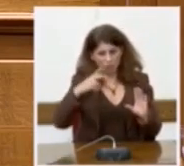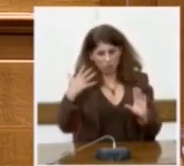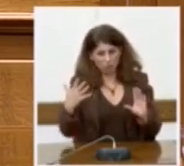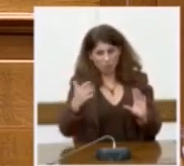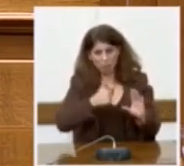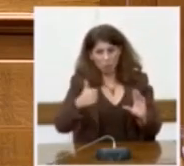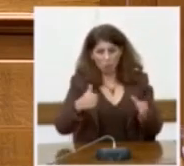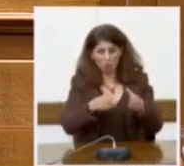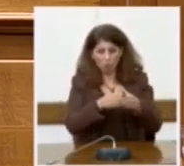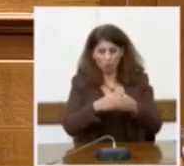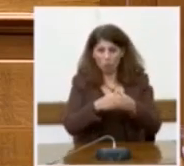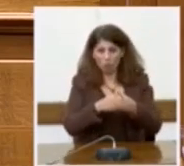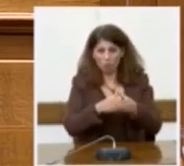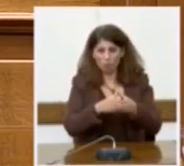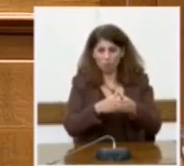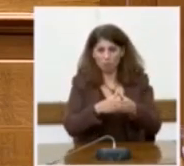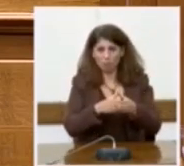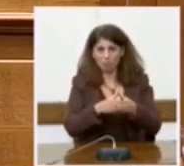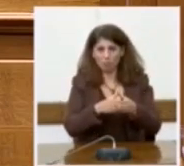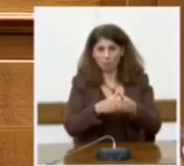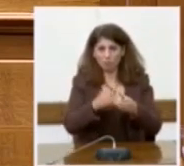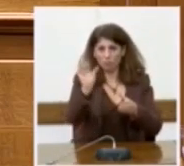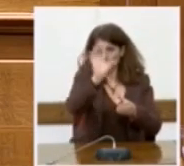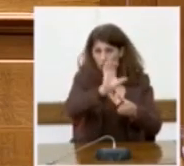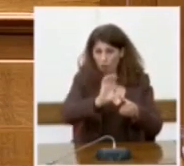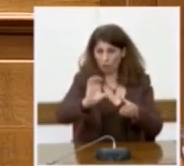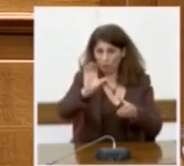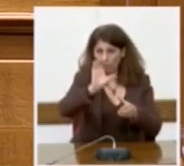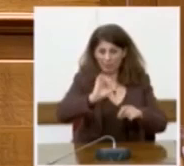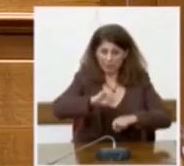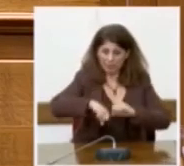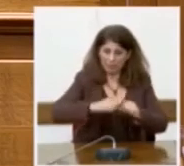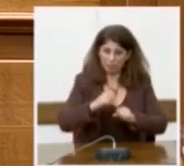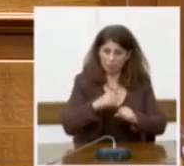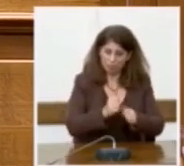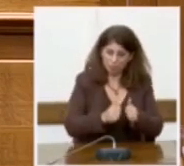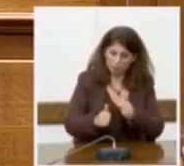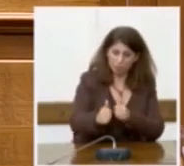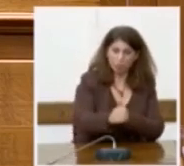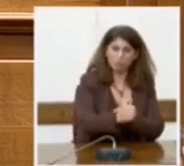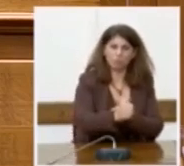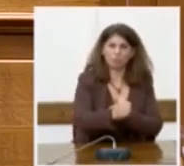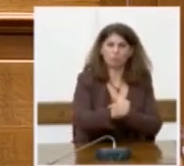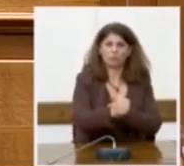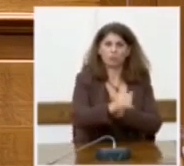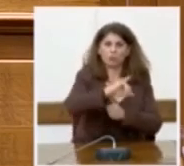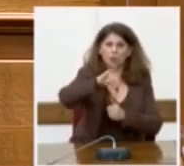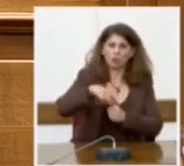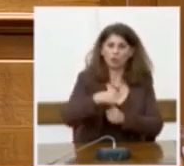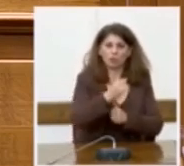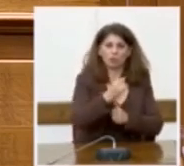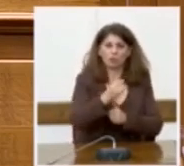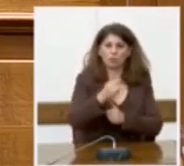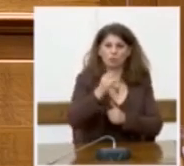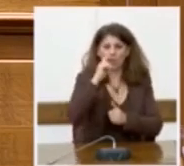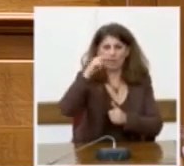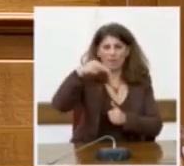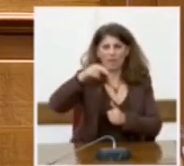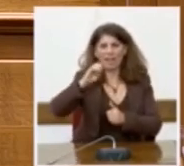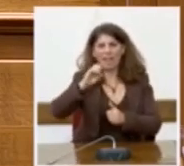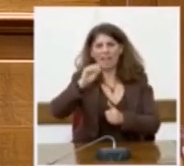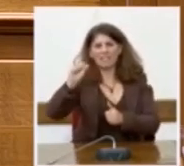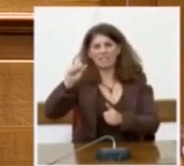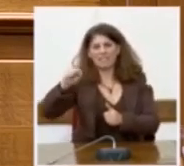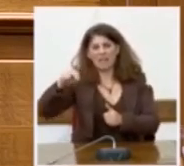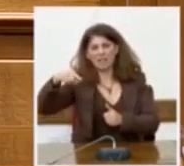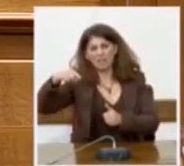και το 2ΜΑ25 το πανευρωπαϊκό κίνημα Το οποίο έχουμε πρωτοστατήσει για τον Τζούλιαν Ασάντς, είναι μέλος μας ο Τζούλιαν Ασάντς Ξέρουμε τι